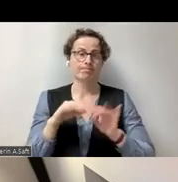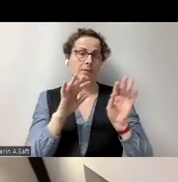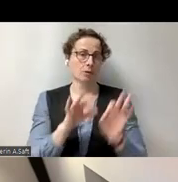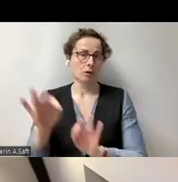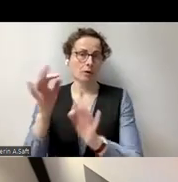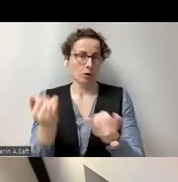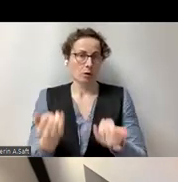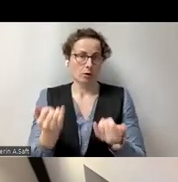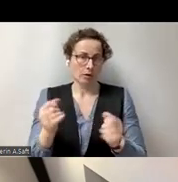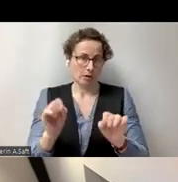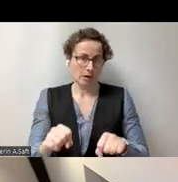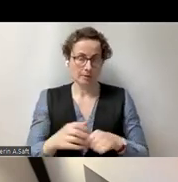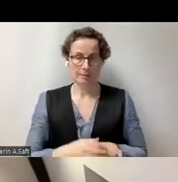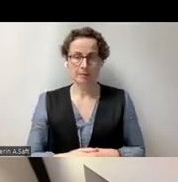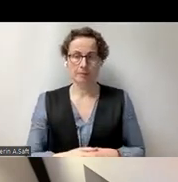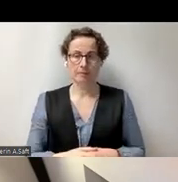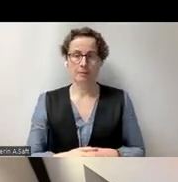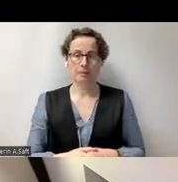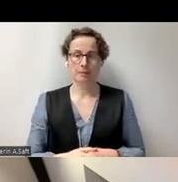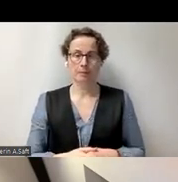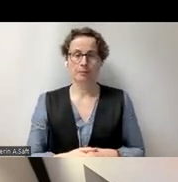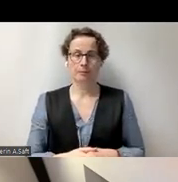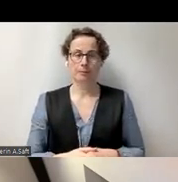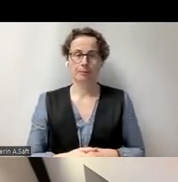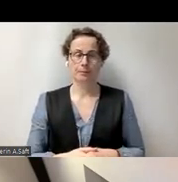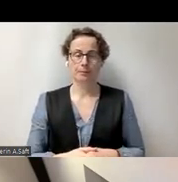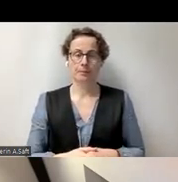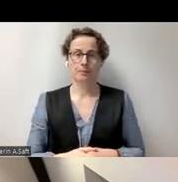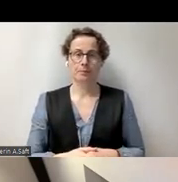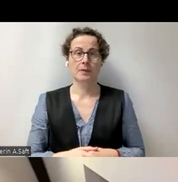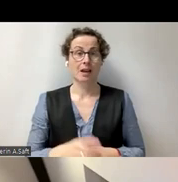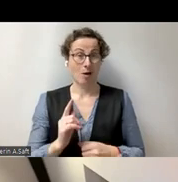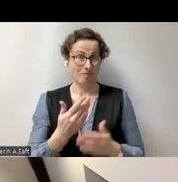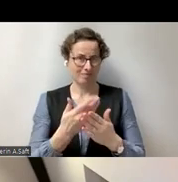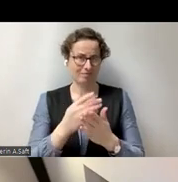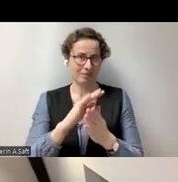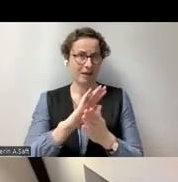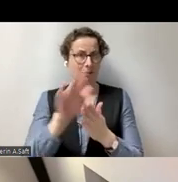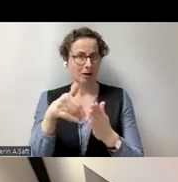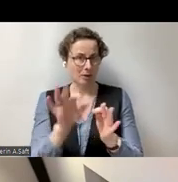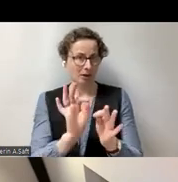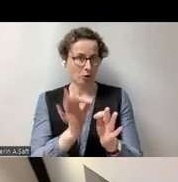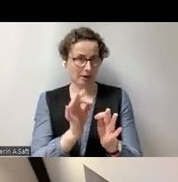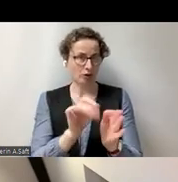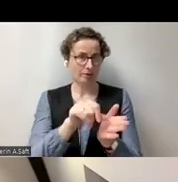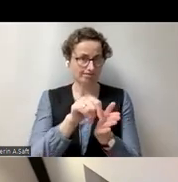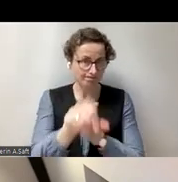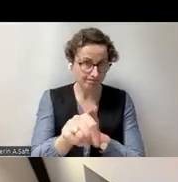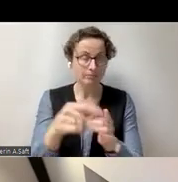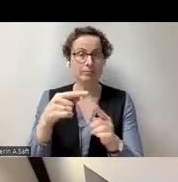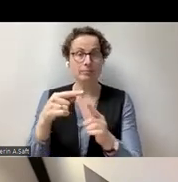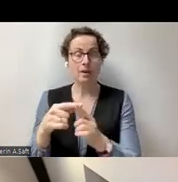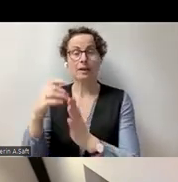durchgeben und zeigen. Speziell die Gewerden-Dolmetscher und die Textübersetzung wird